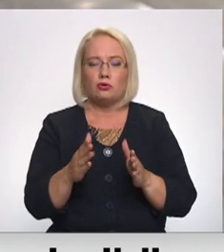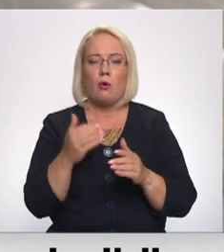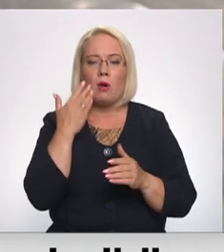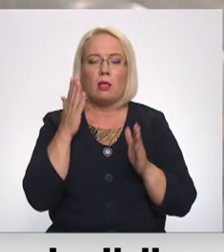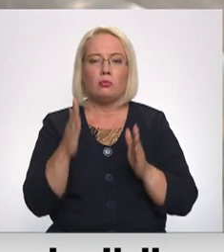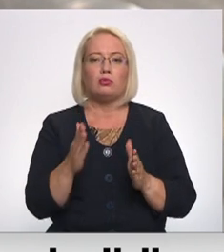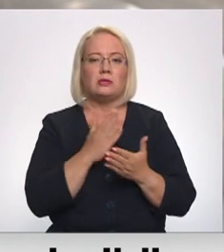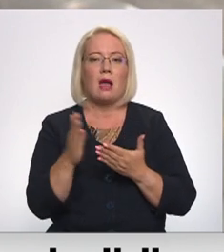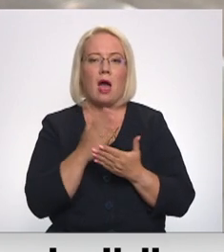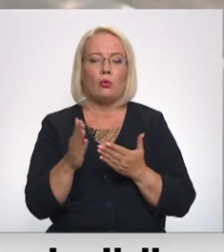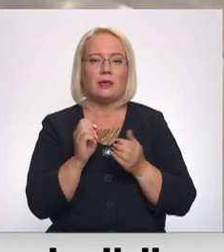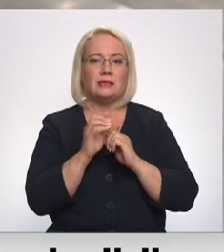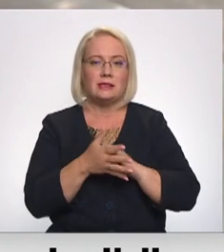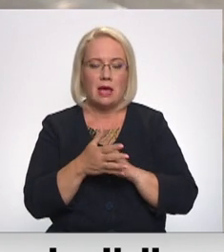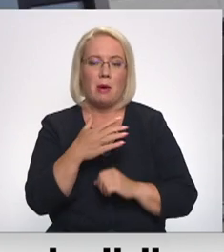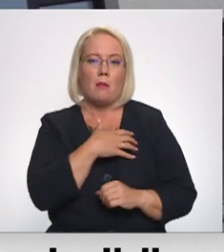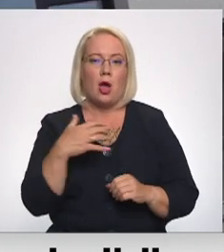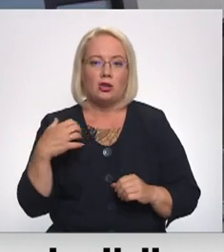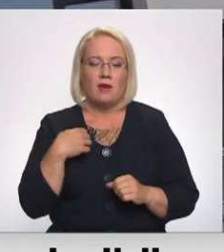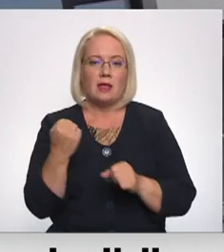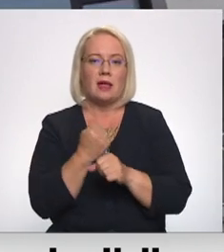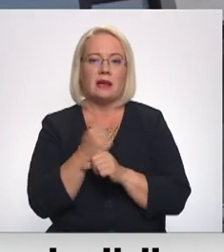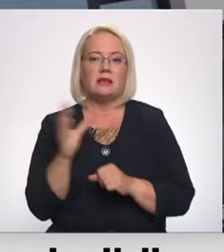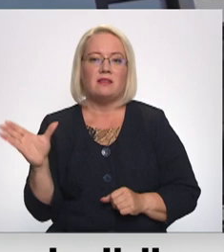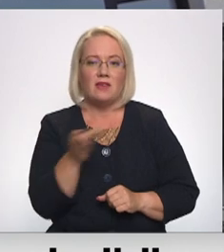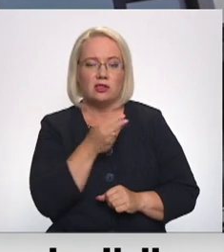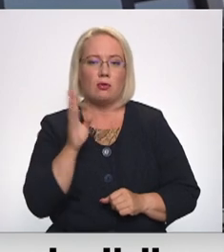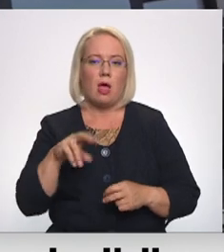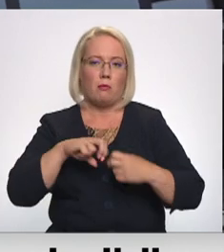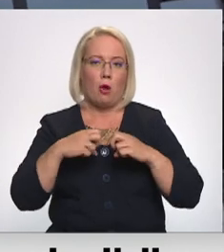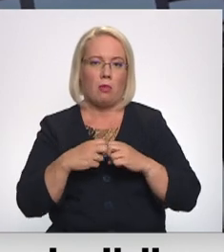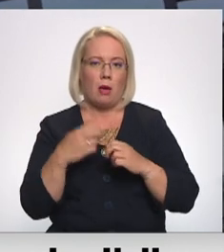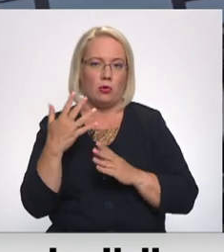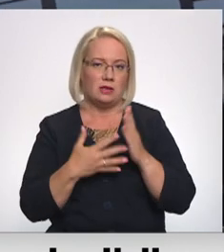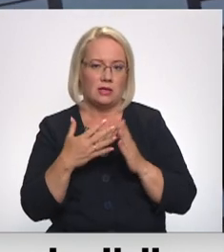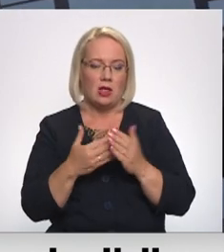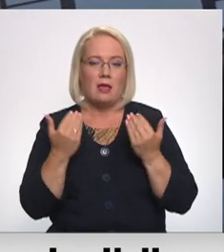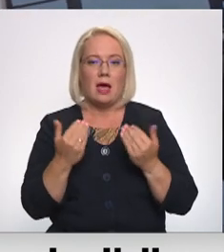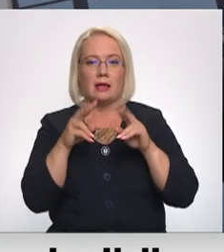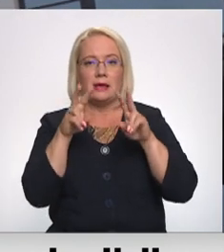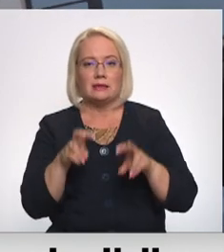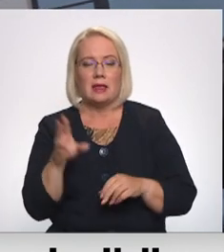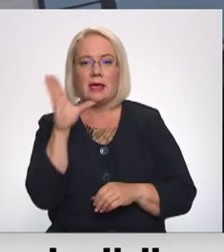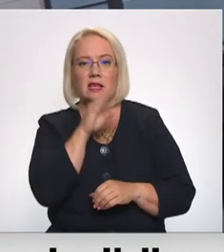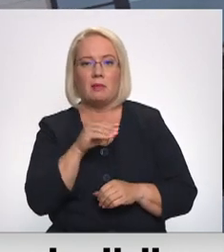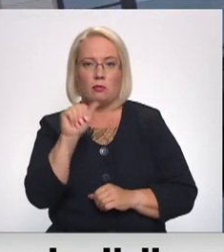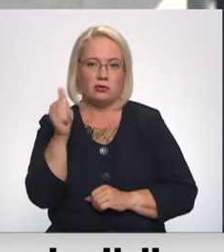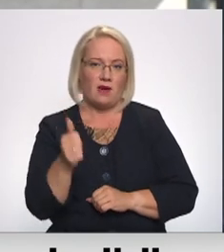pašvaldība noskaņosies izmantot visas jurdiskās iespējas, lai problēmu risinātu. Šobrīd izskata iespējamos variantus.